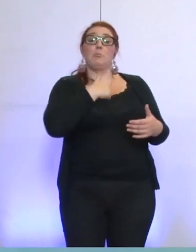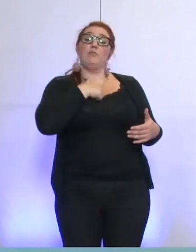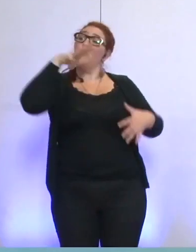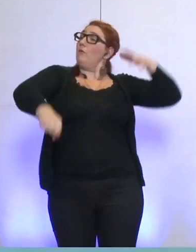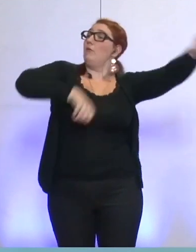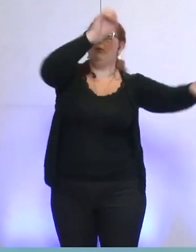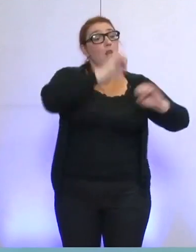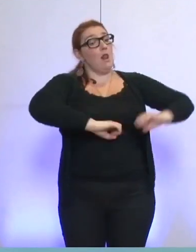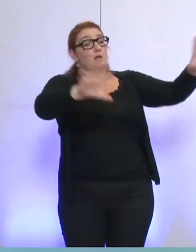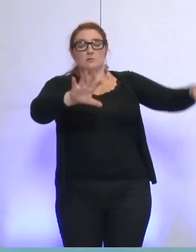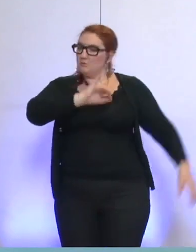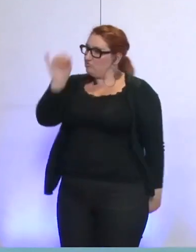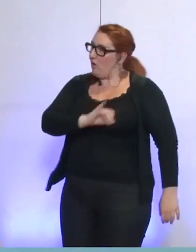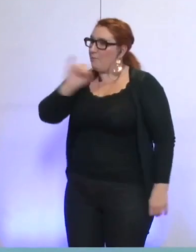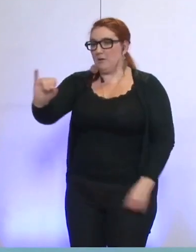commun des usagers.